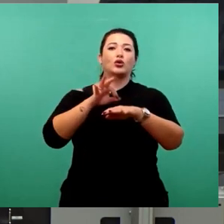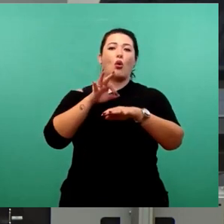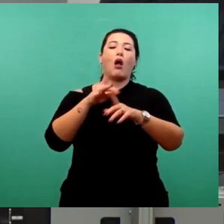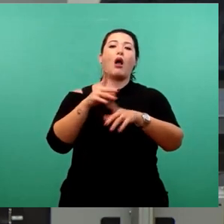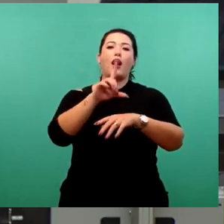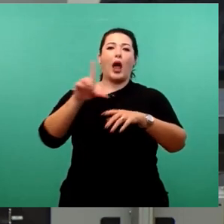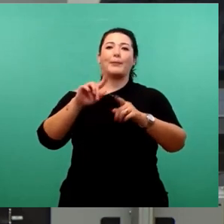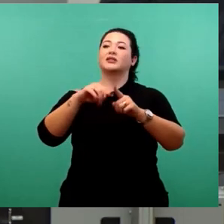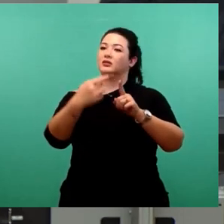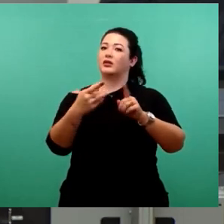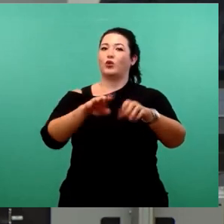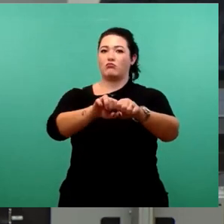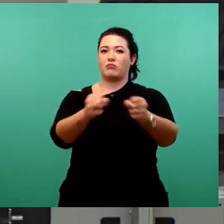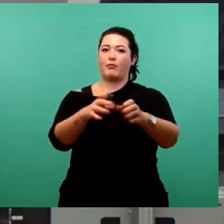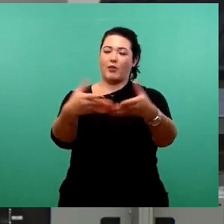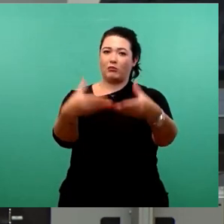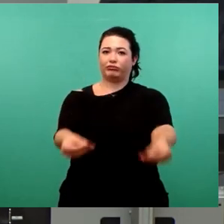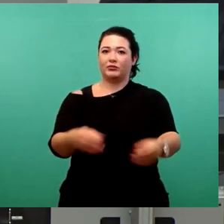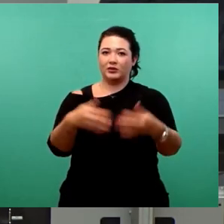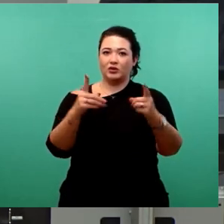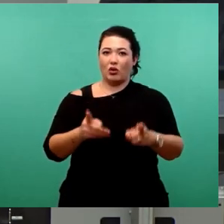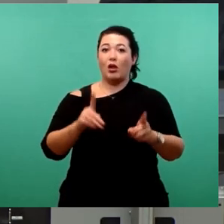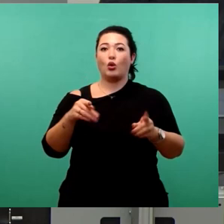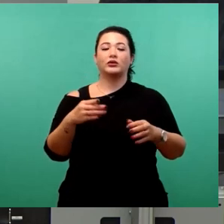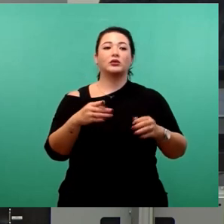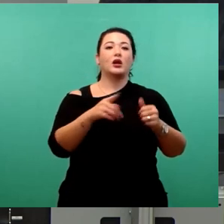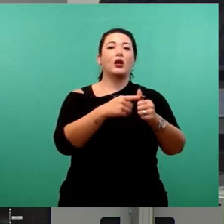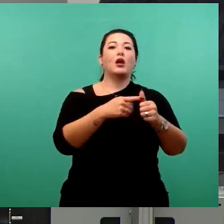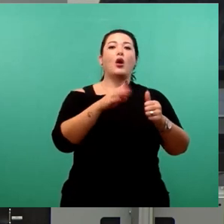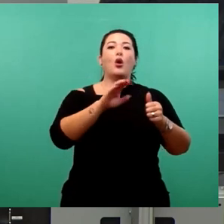Beutegemeinschaft aus OB, Grünen, Linken und CDU.